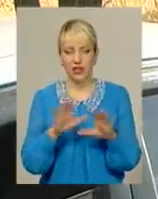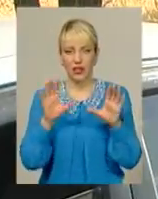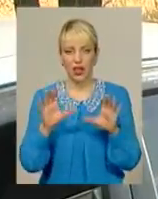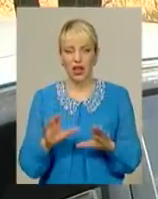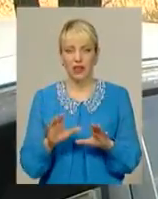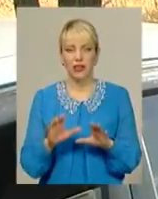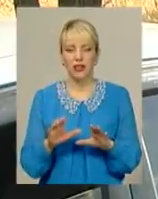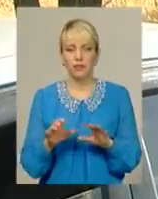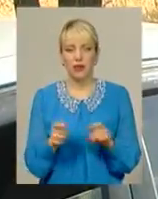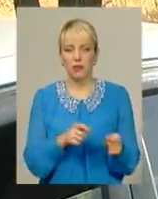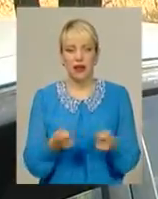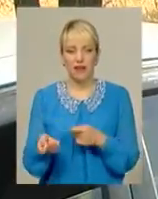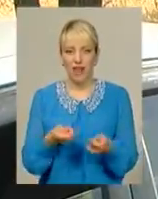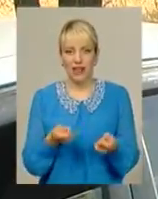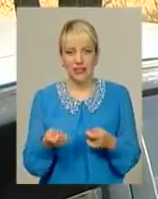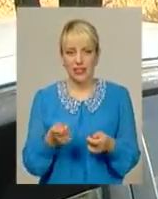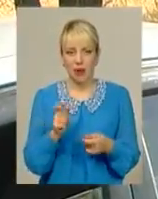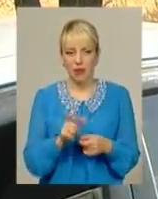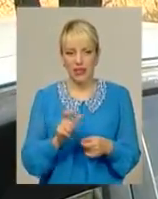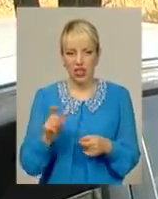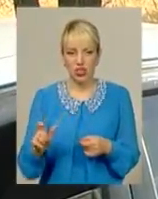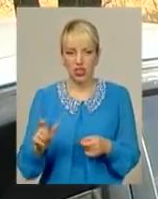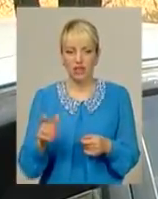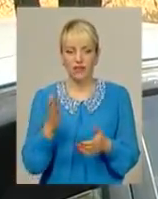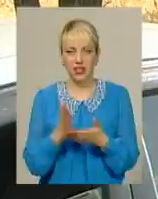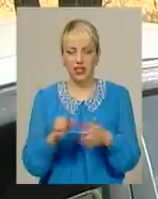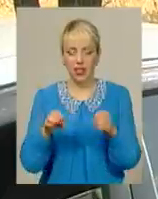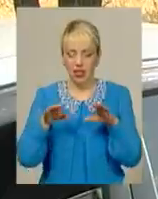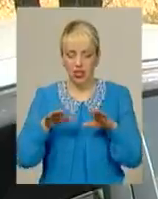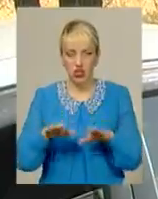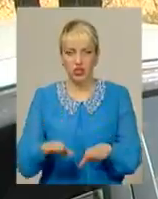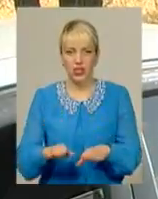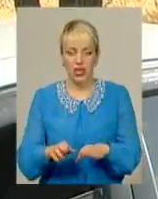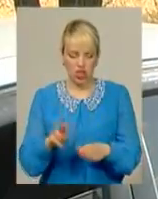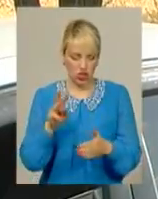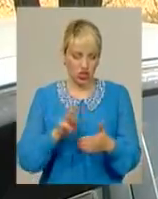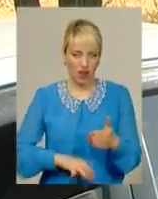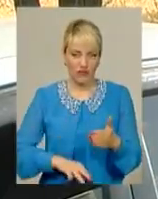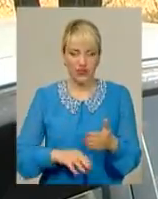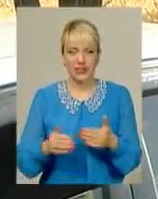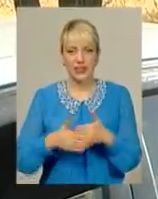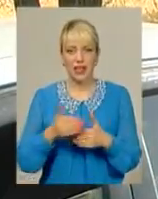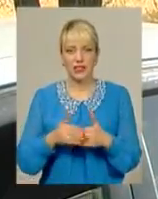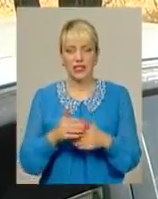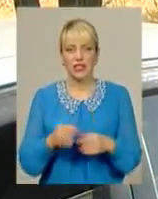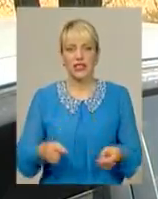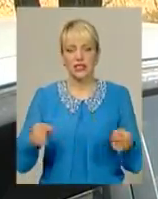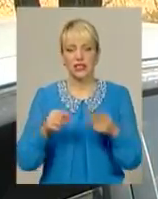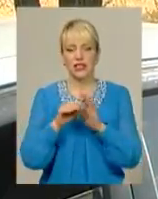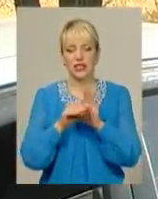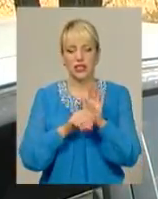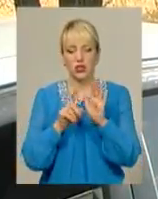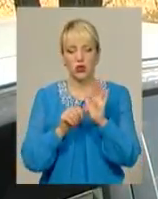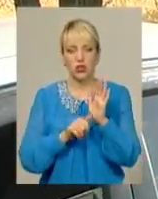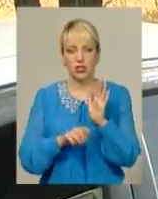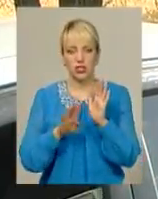здійснюють нелегальне перевезення пасажирів. Вже є рішення, винесено штрафні санкції. Згідно з статті 164 Кодексу України